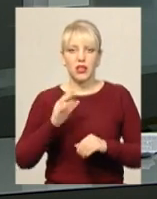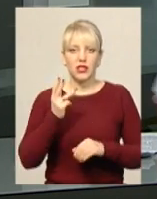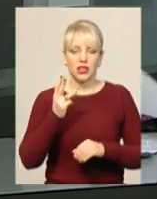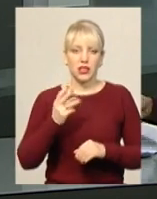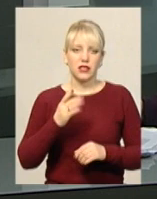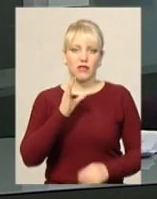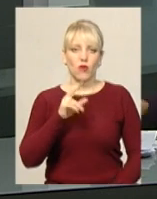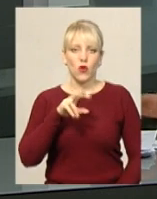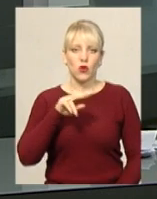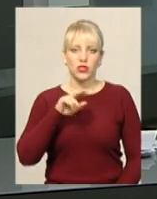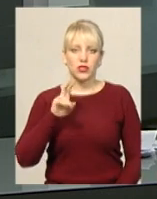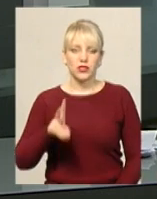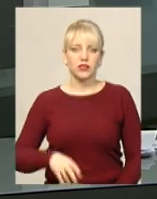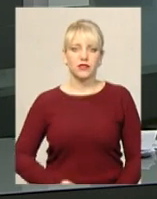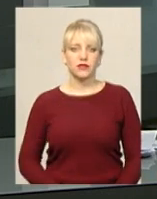Волочиська.